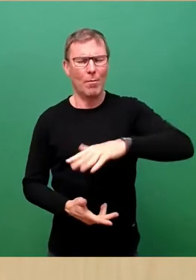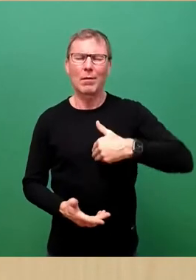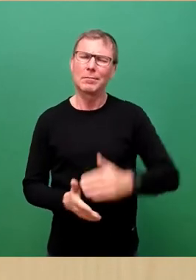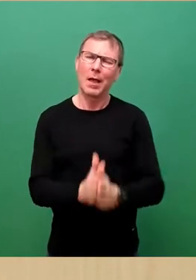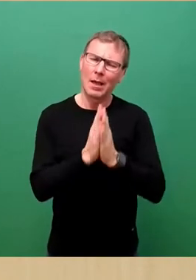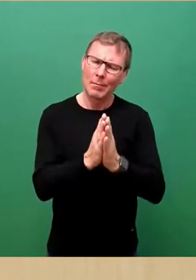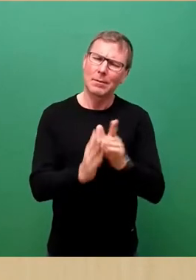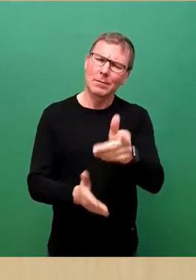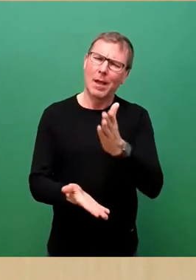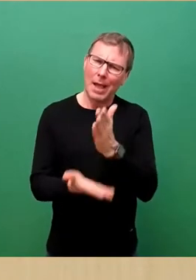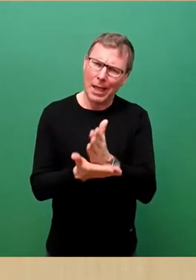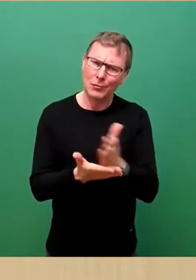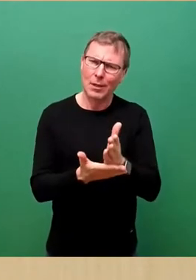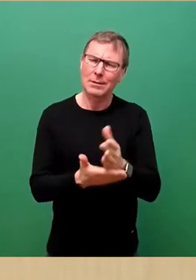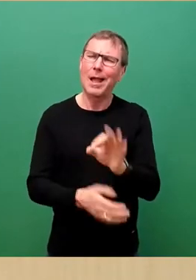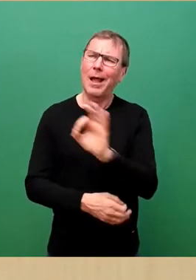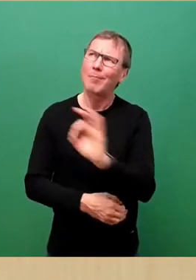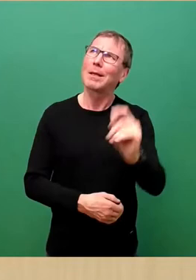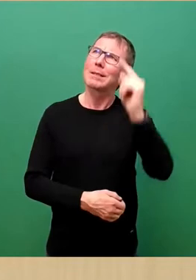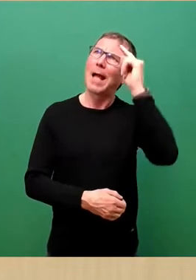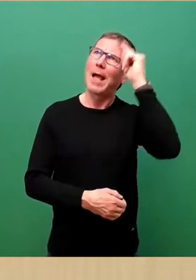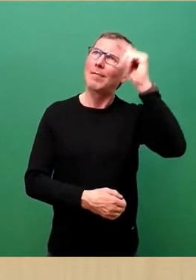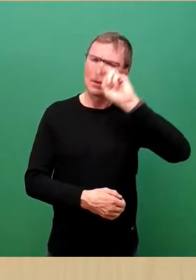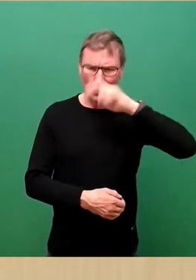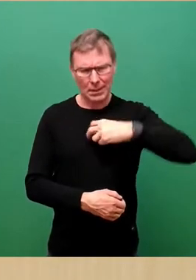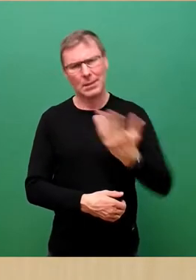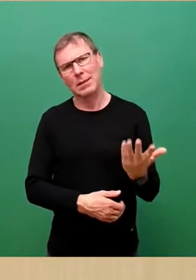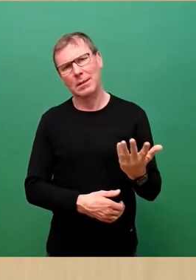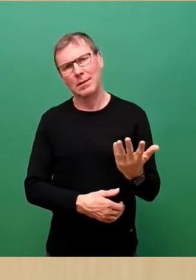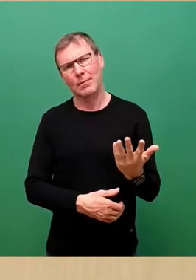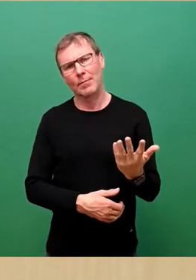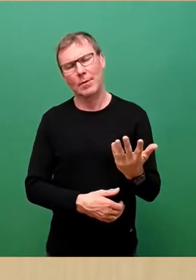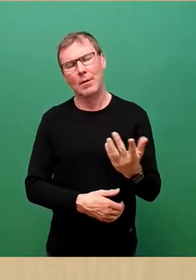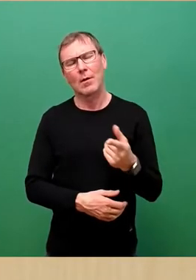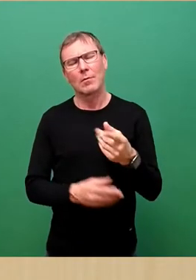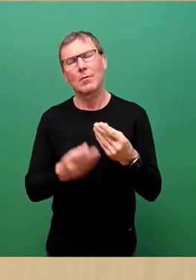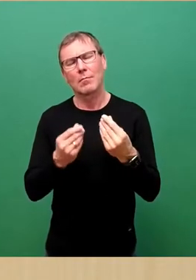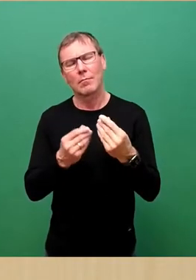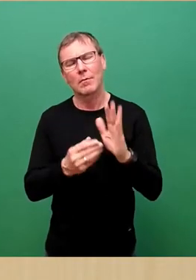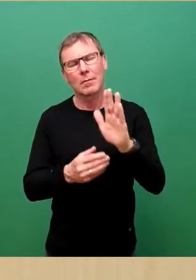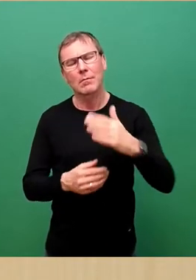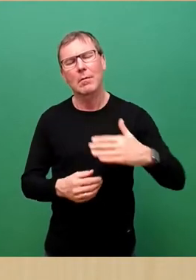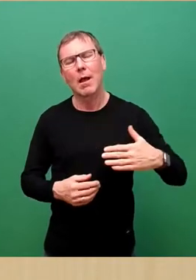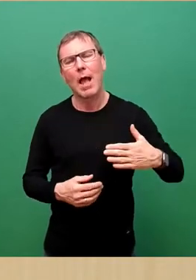entscheiden Sie nach bestem Wissen und Gewissen und mit Ihrem Herzen.